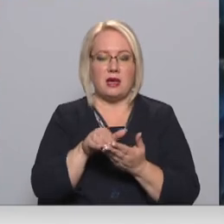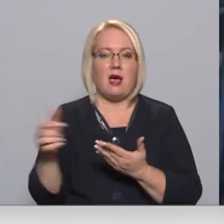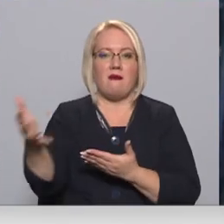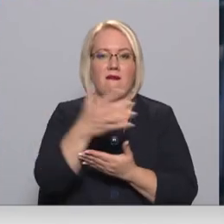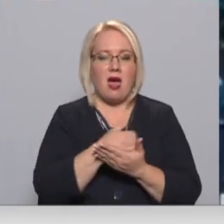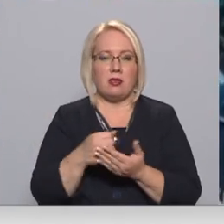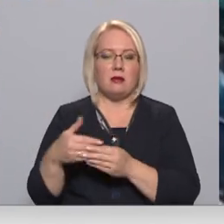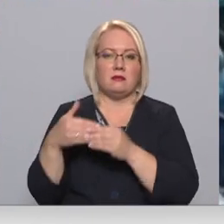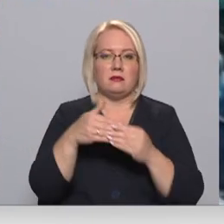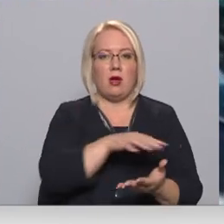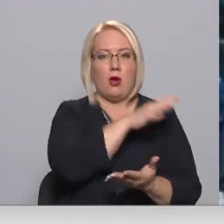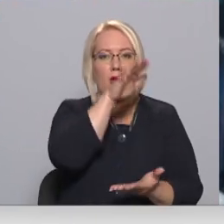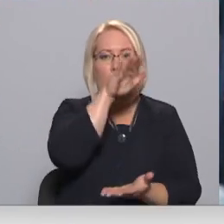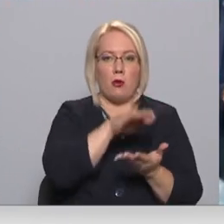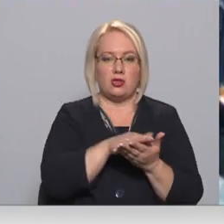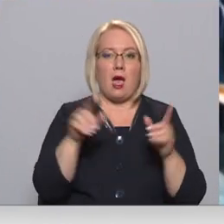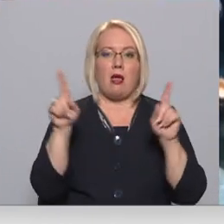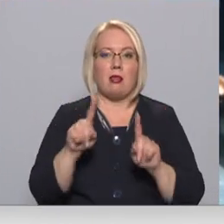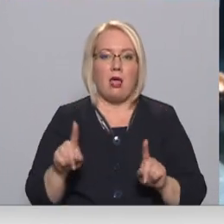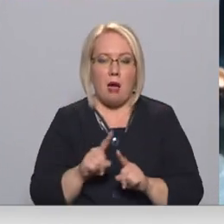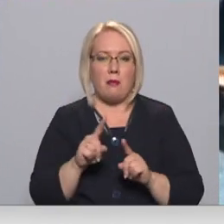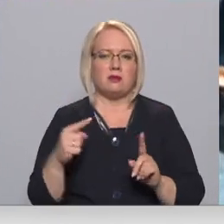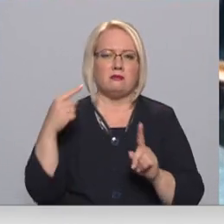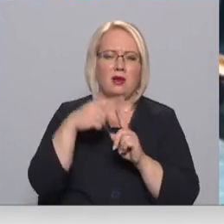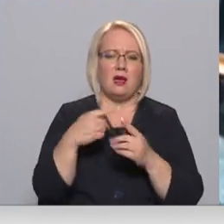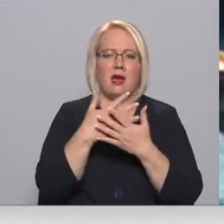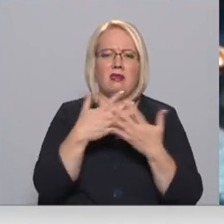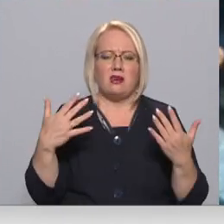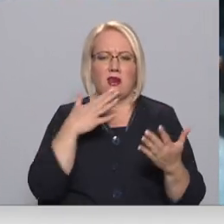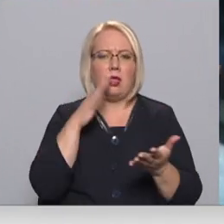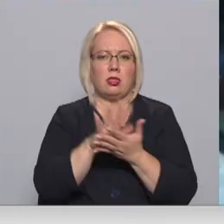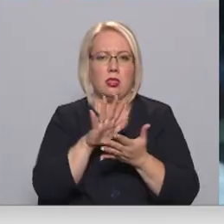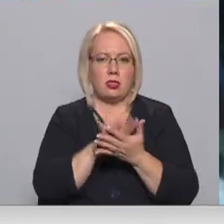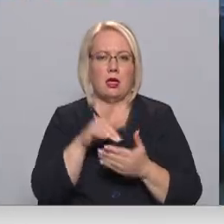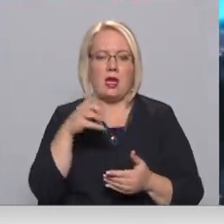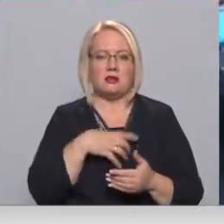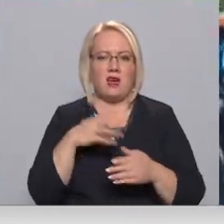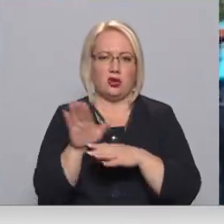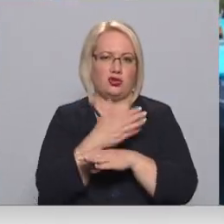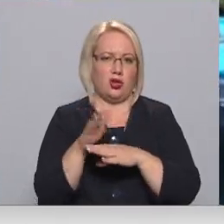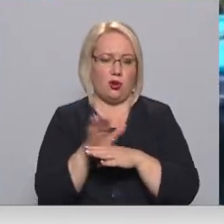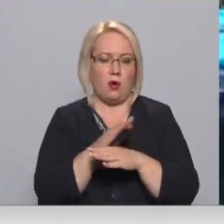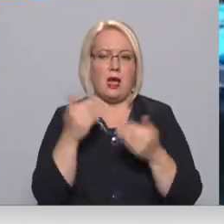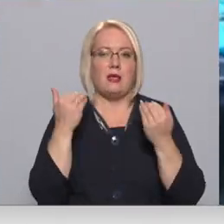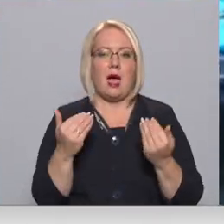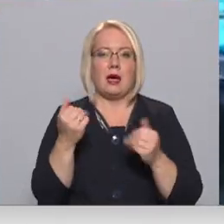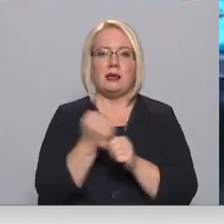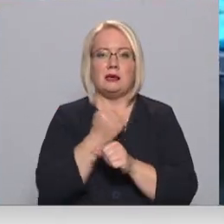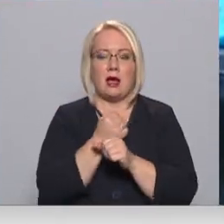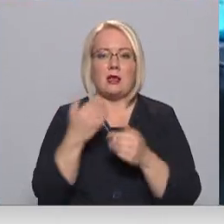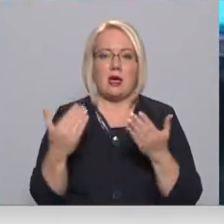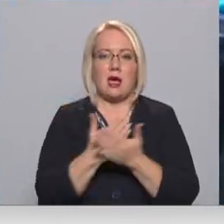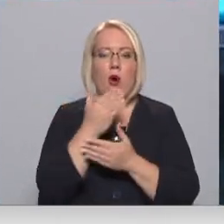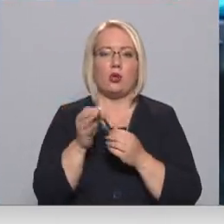kompostēšanai. Vien tad, ja lapu kaudzes papildinājušās ar dažādu drazu, tās nākas pāršķirot. Pašēs tiek izstrādāt jaunu